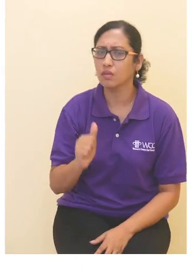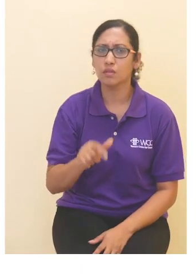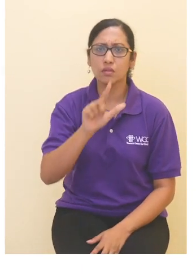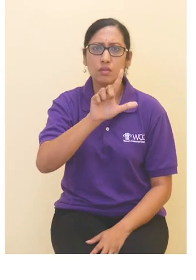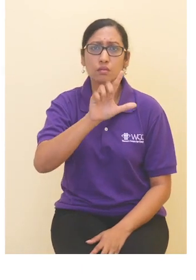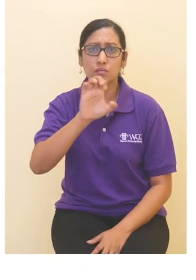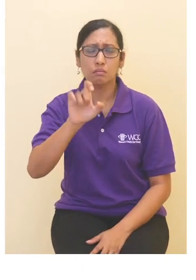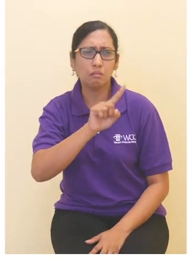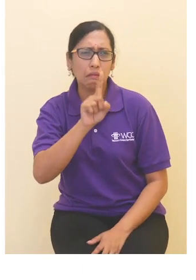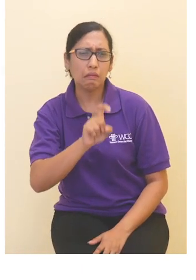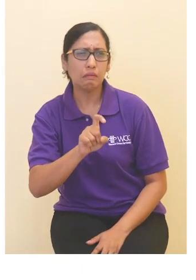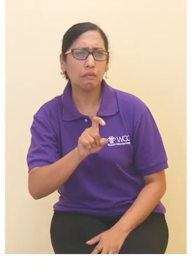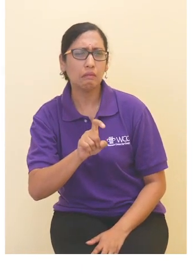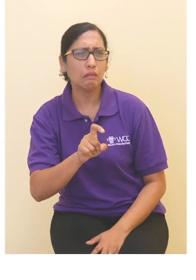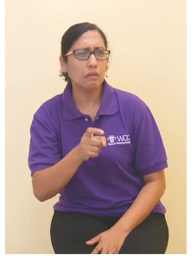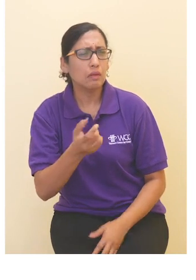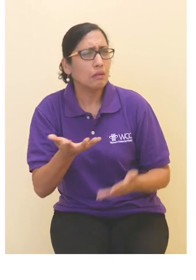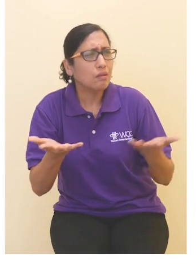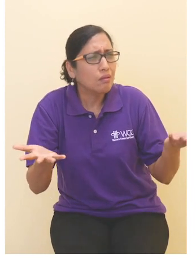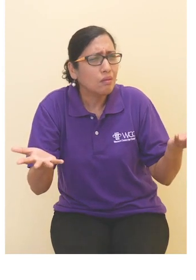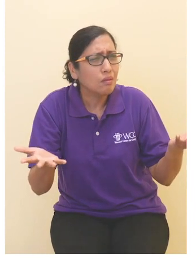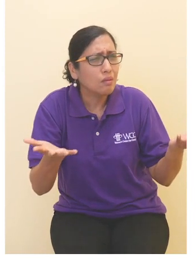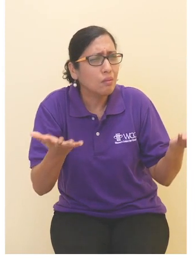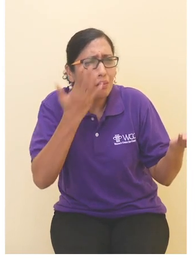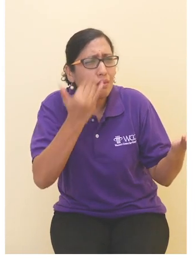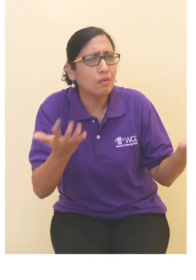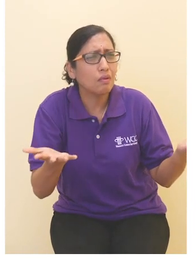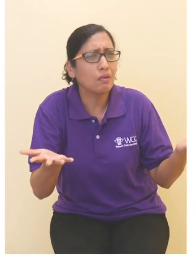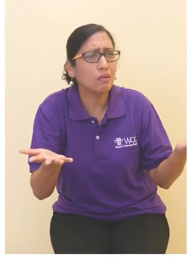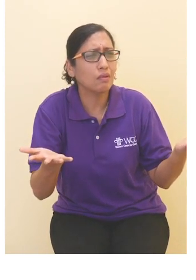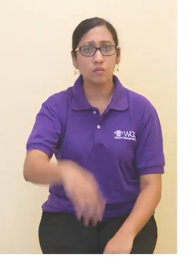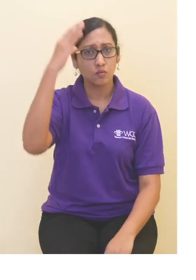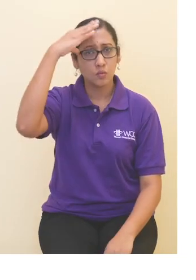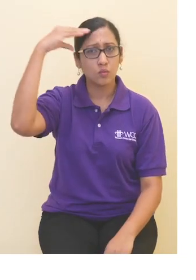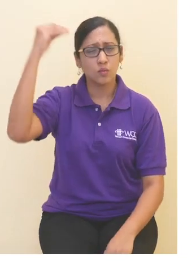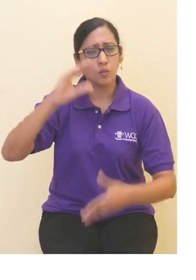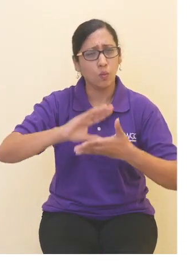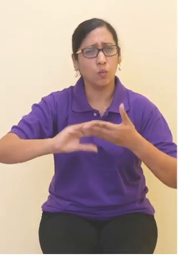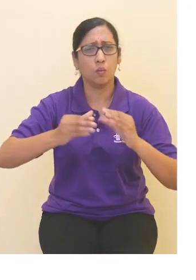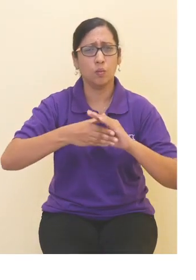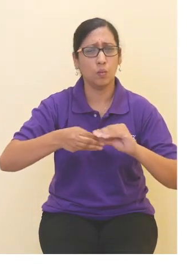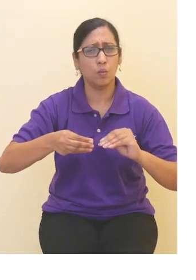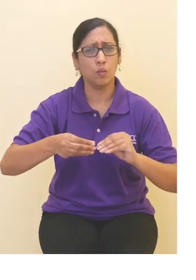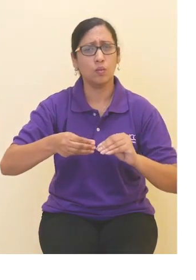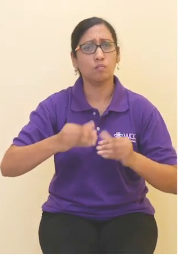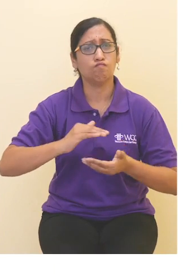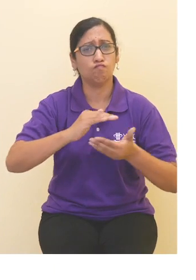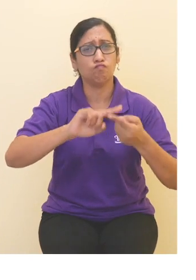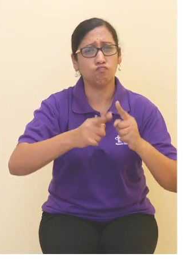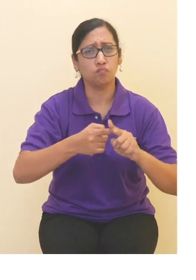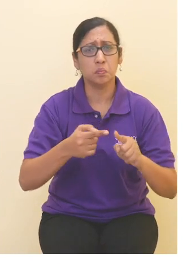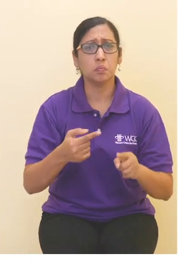berkata, Apa benda, Yusri? Apa masalahnya? Yusri dengan pelahan berkata,